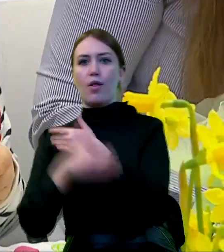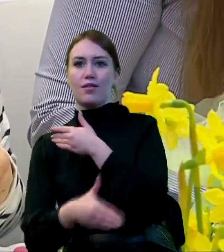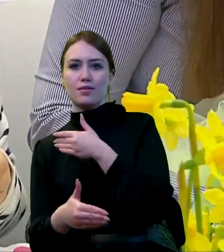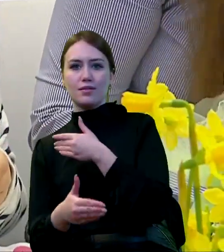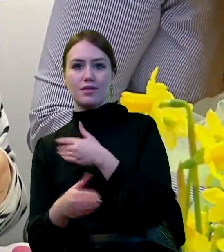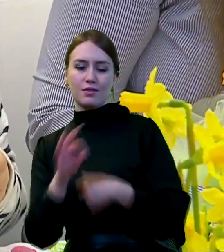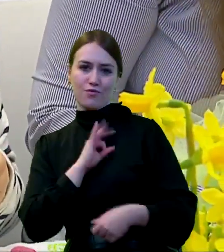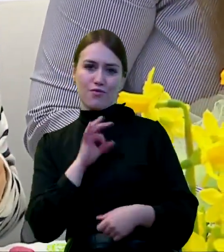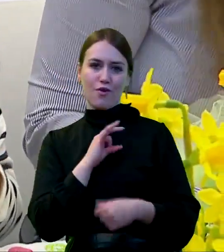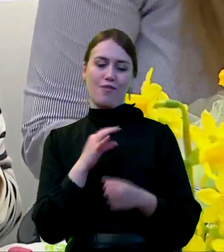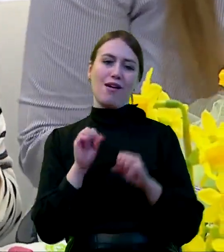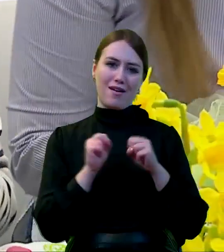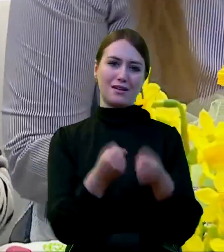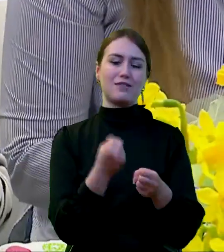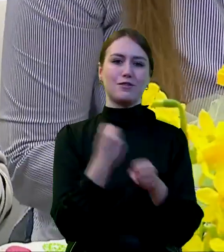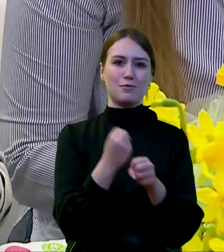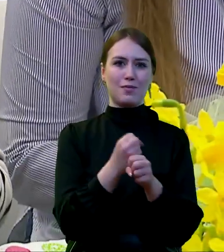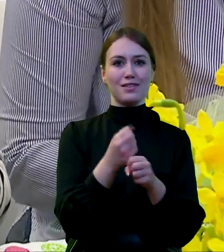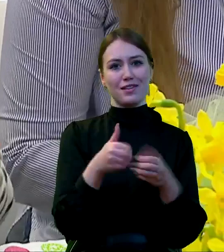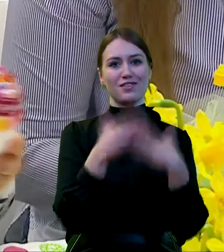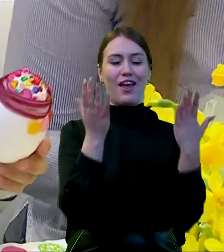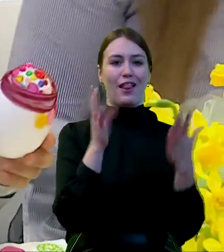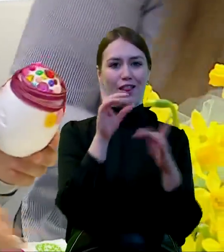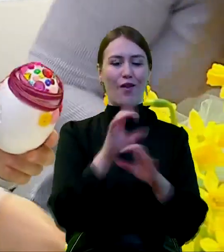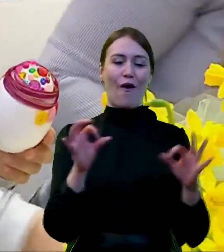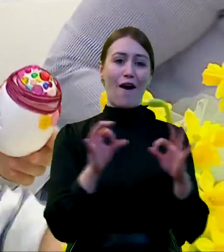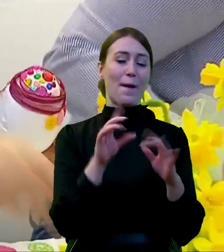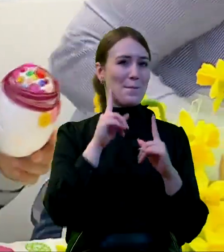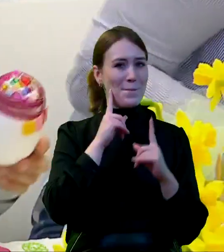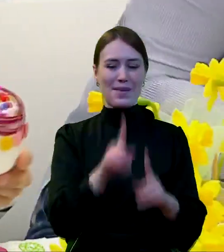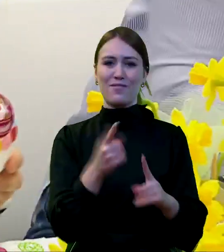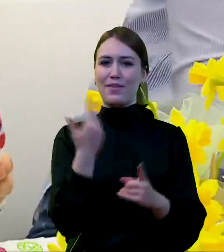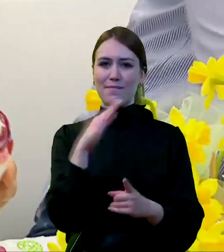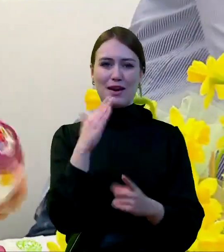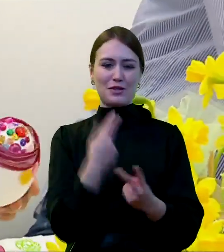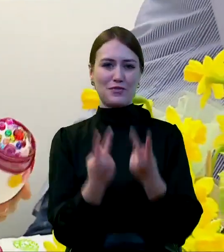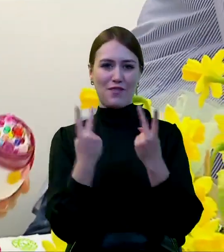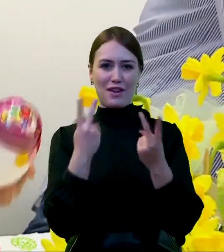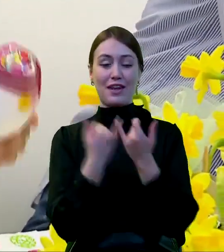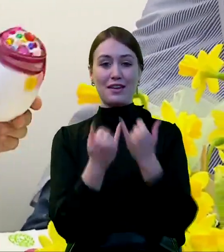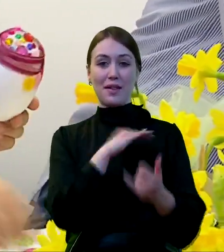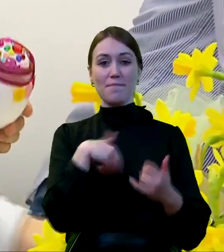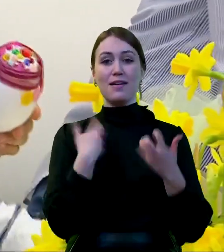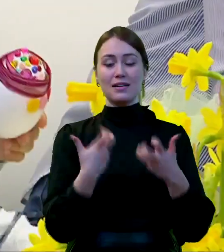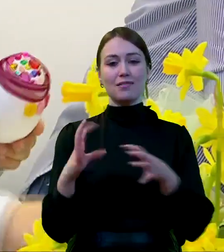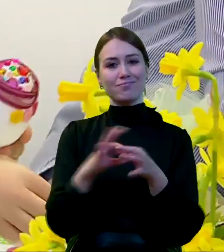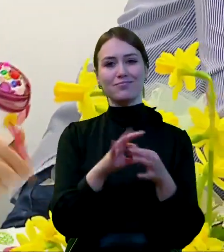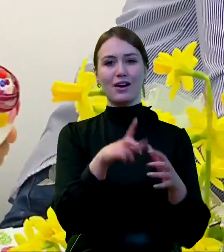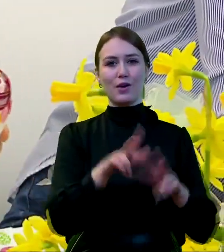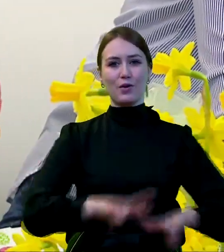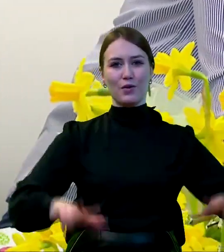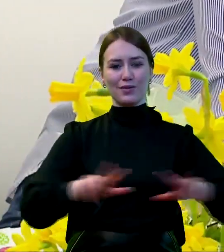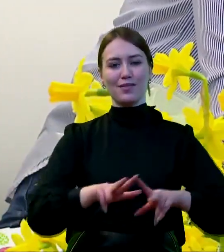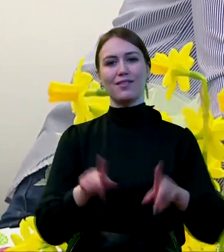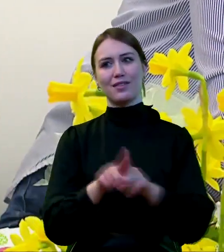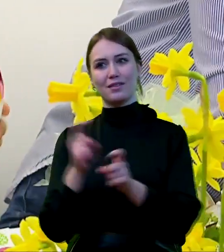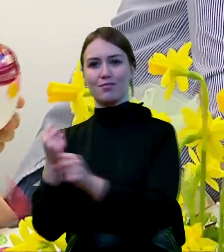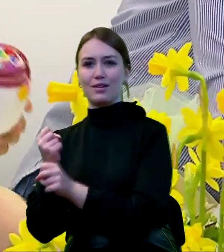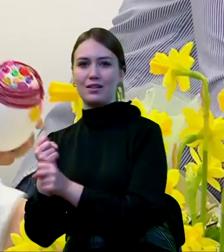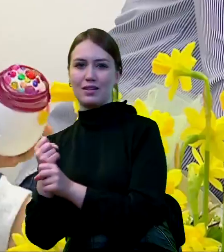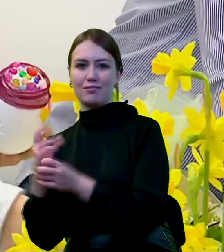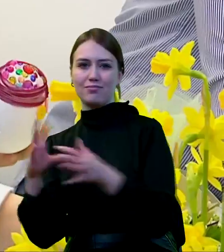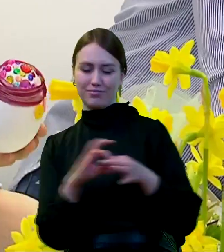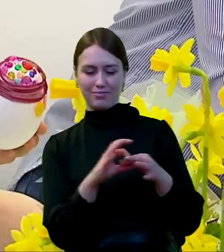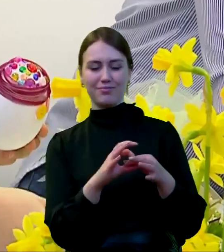swojej aktywności w danym dniu jest bardzo ważne, żeby móc pogodzić swoje obowiązki właśnie rodzinne,